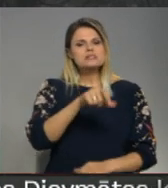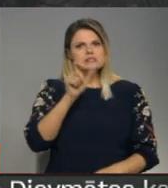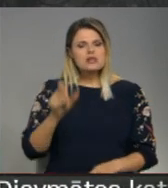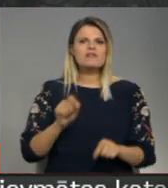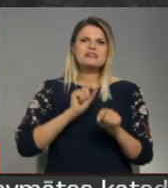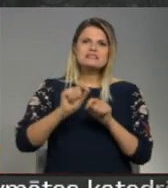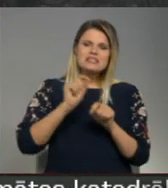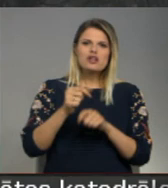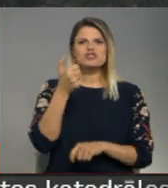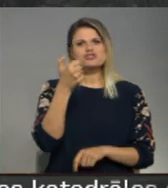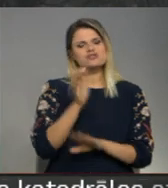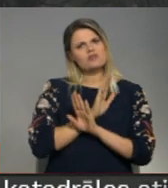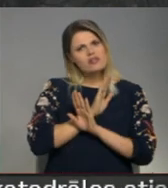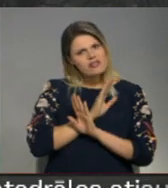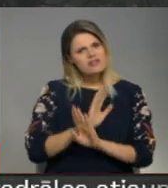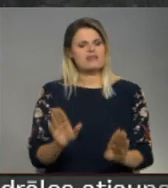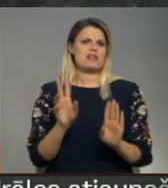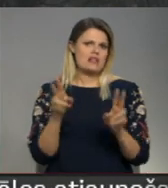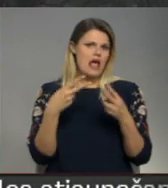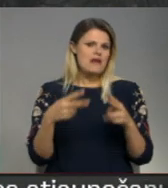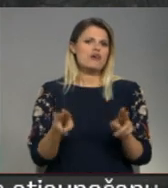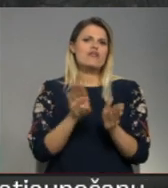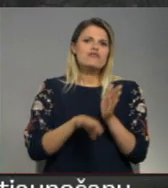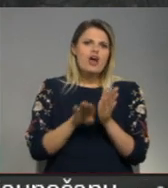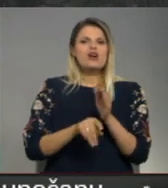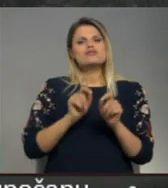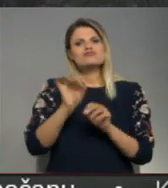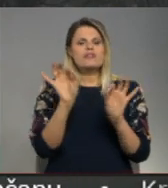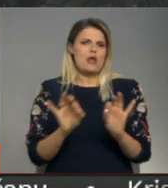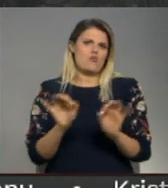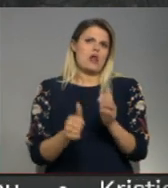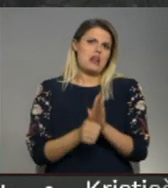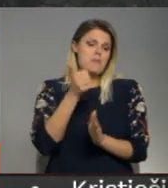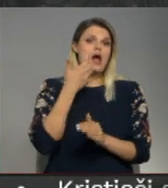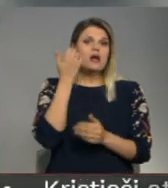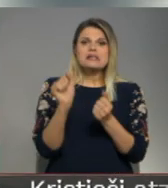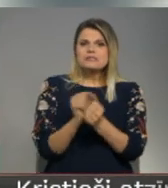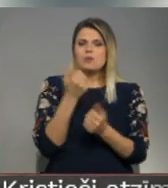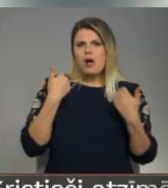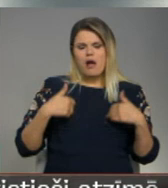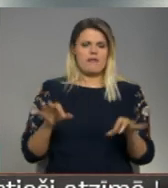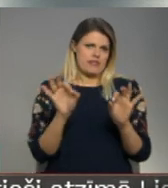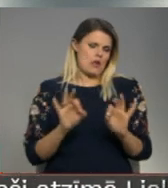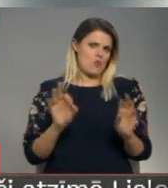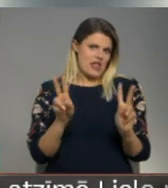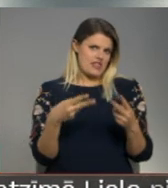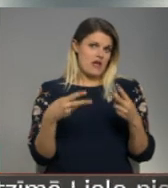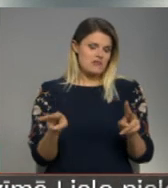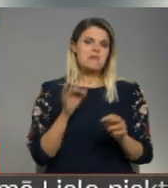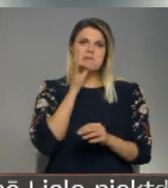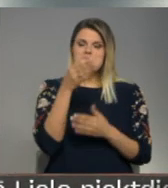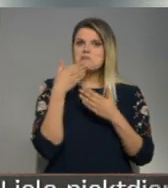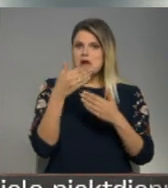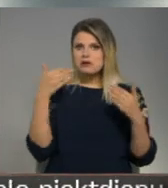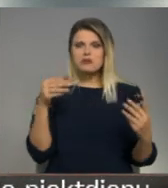sērkociņas vai arī šķiltams rokās neņemt un elementāri vienkārši nedecināt. Jā, teikšu, pagaidām jums paldies, aizinājāmies